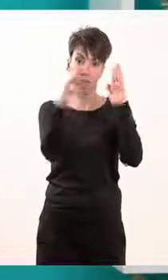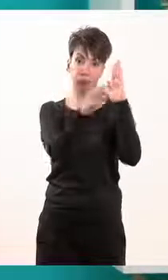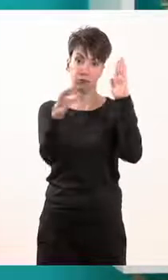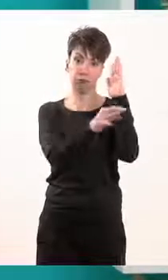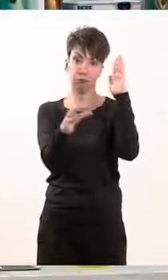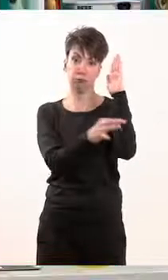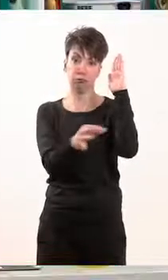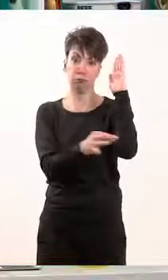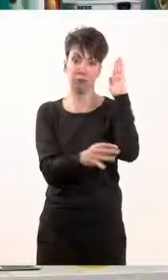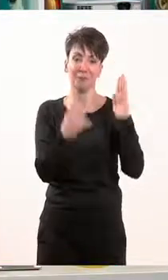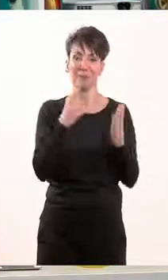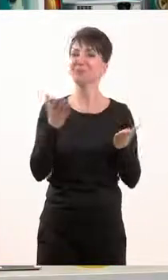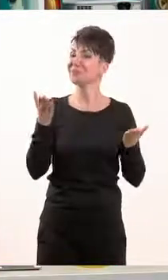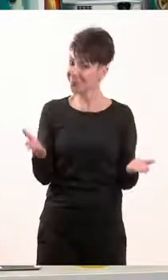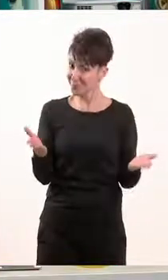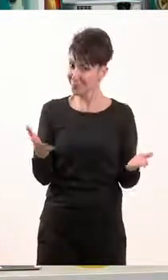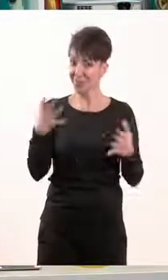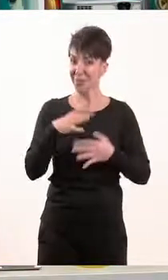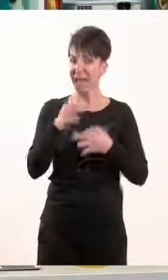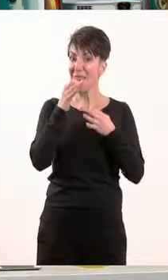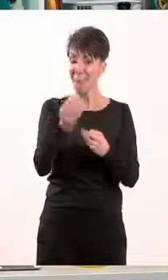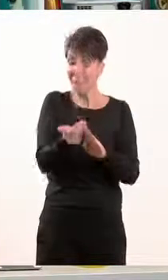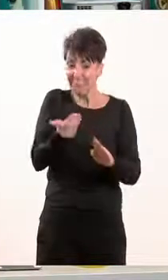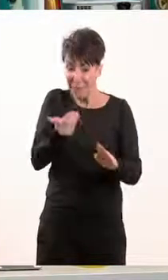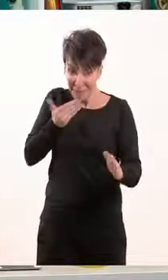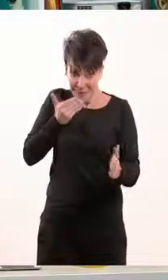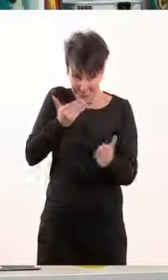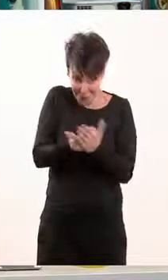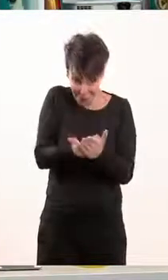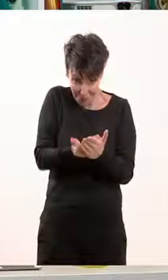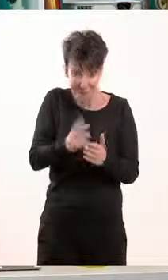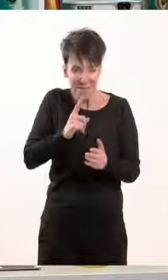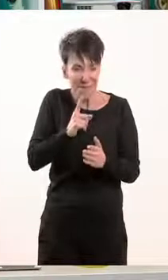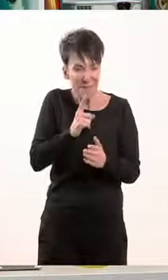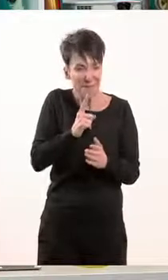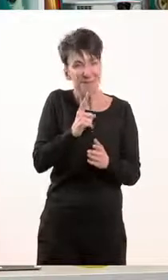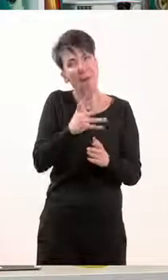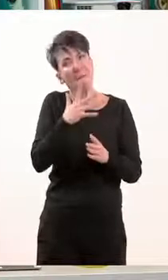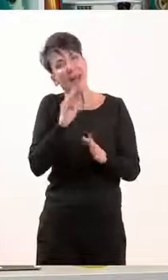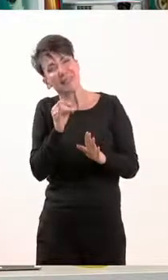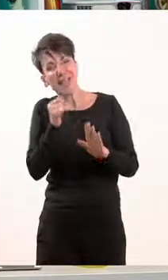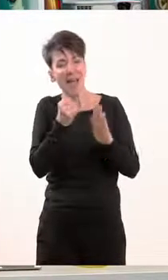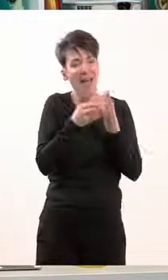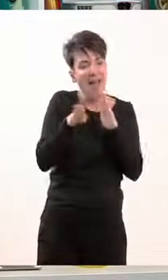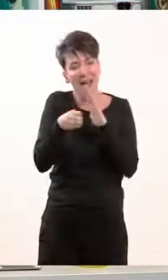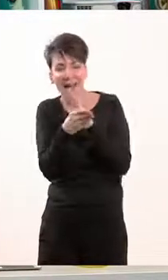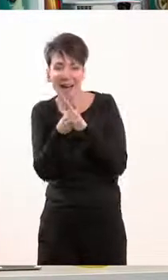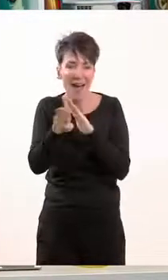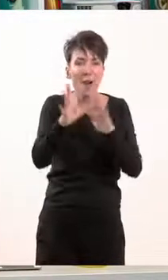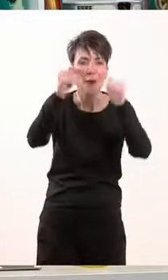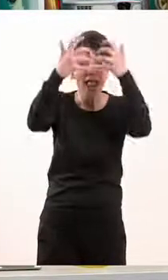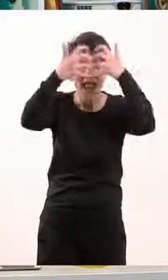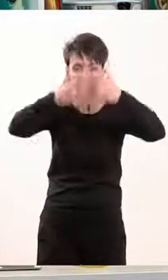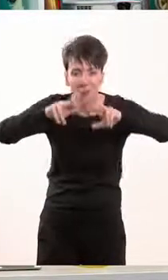Όλοι, παιδιά, σε αυτό το σημείο, και πριν ολοκληρώσουμε αυτό το ταξίδι μας στις λειτουργίες της